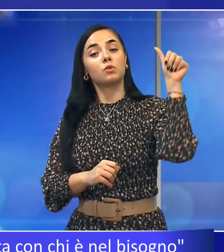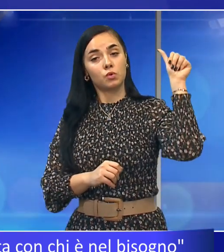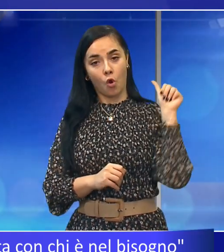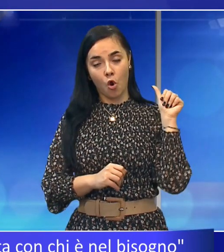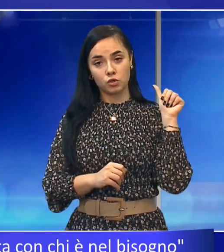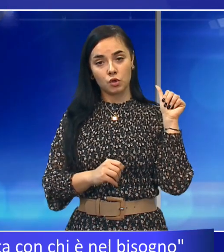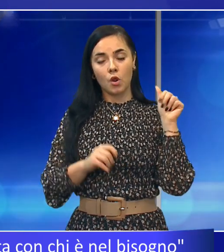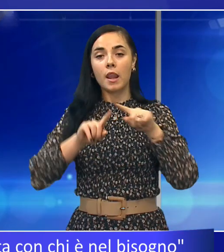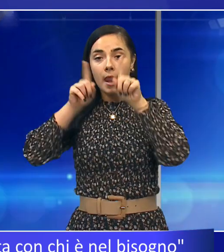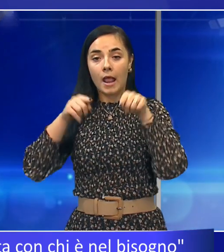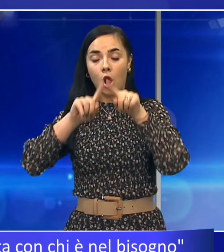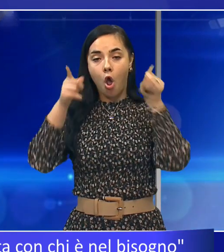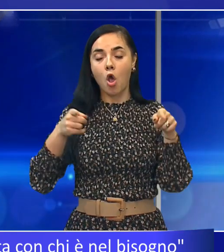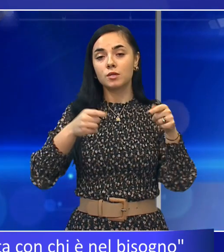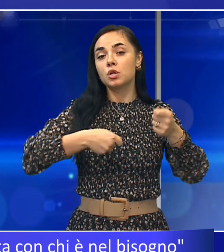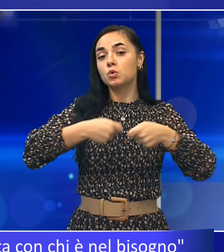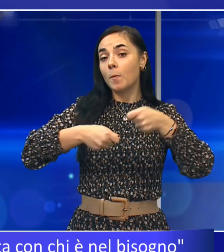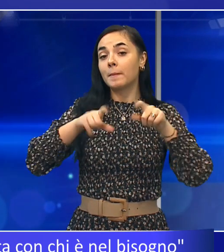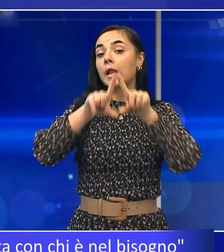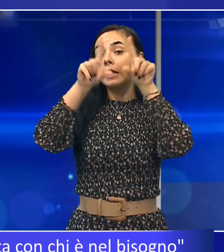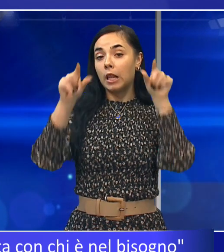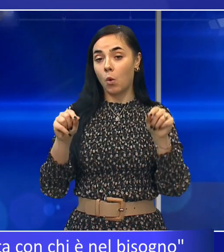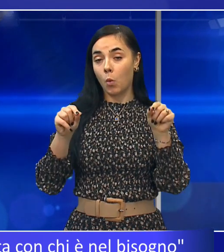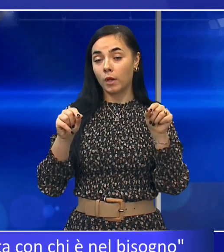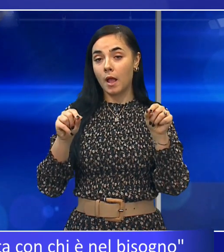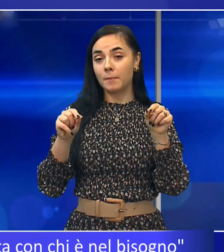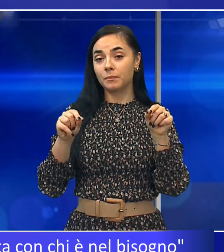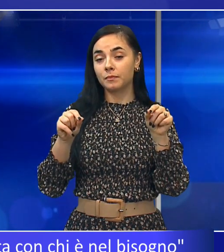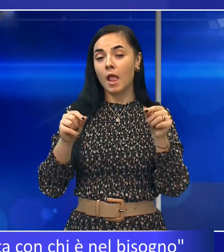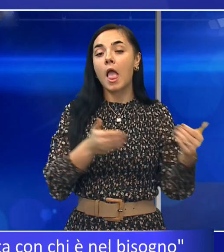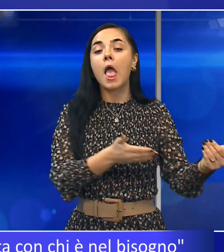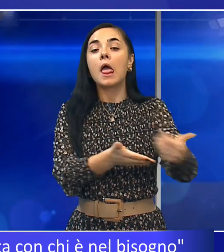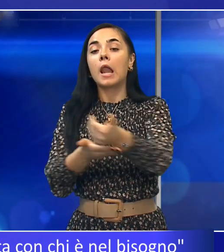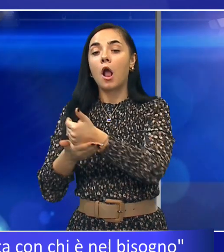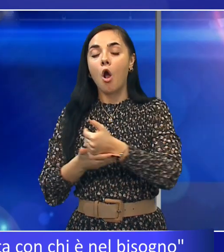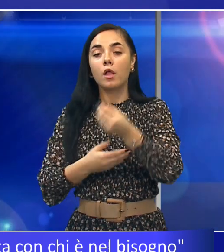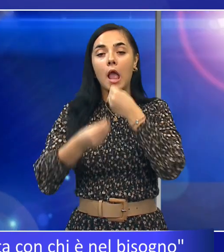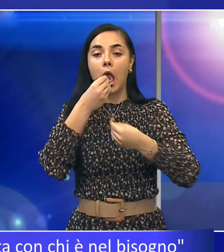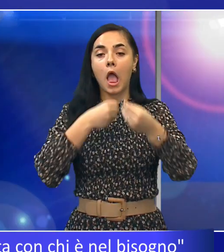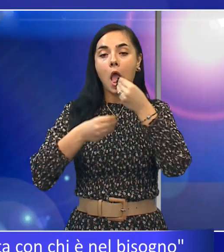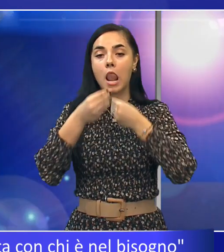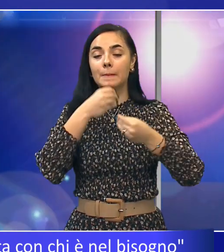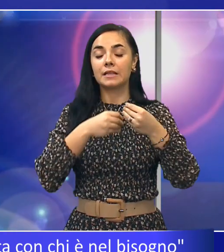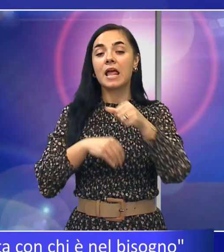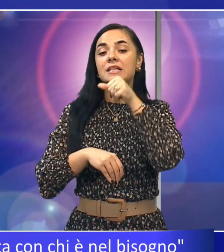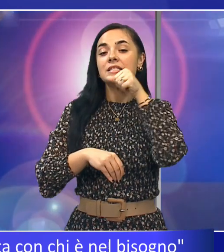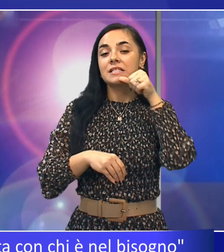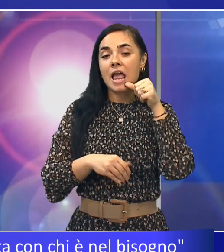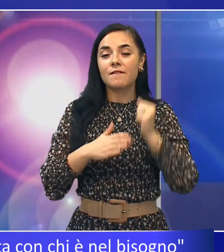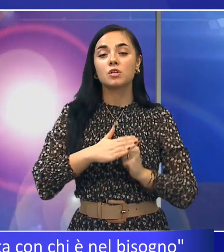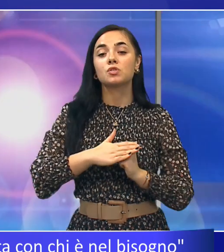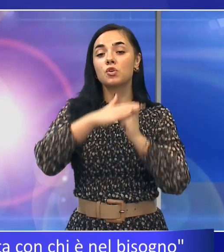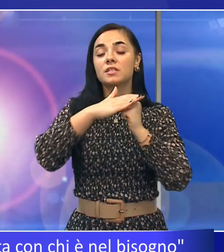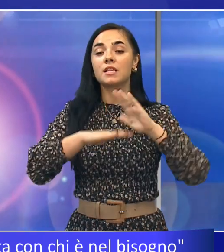è tenuta nei supermercati della Liguria la colletta alimentare a sostegno di